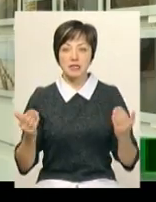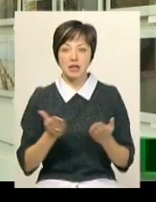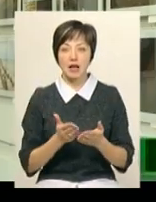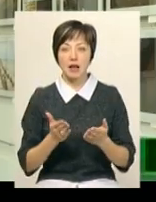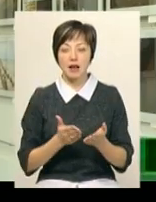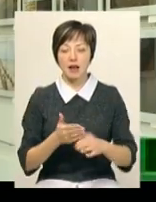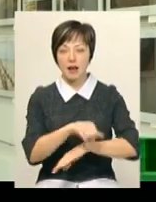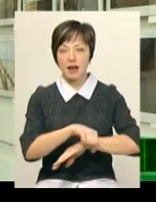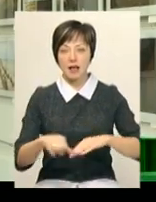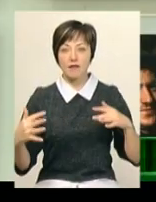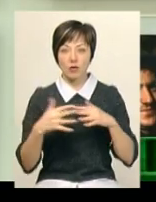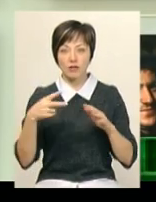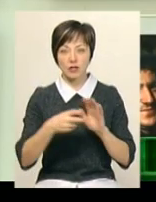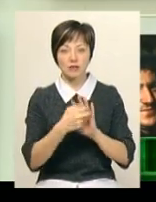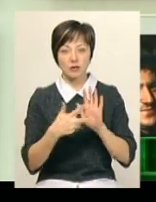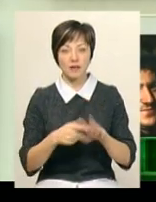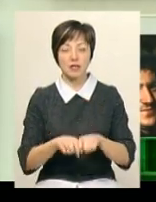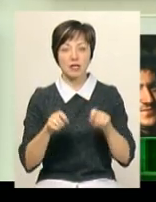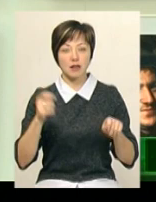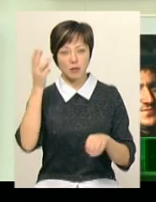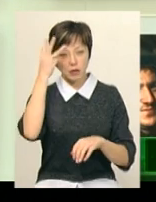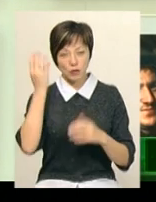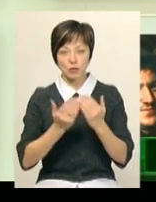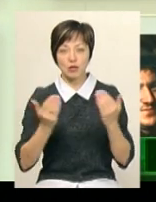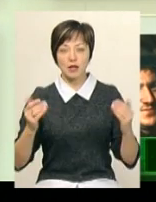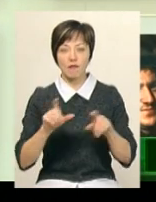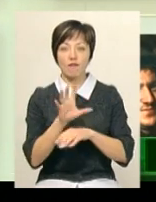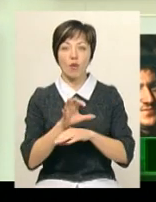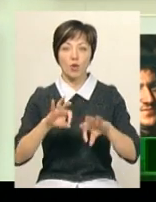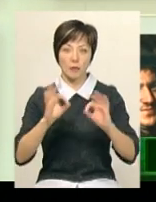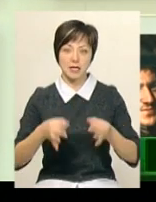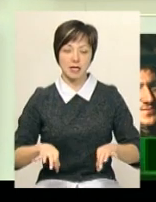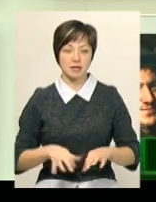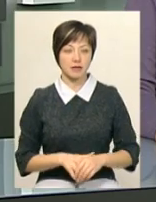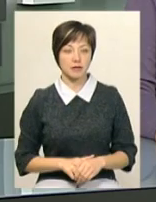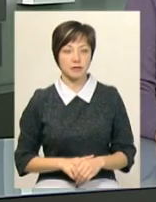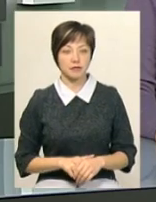фронту» рік 2018 відкрили у Хмельницькому музеї студії фотомистецтва.